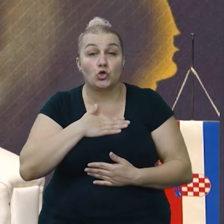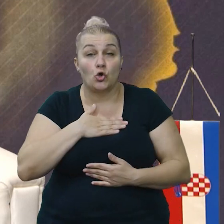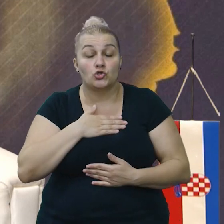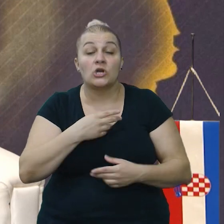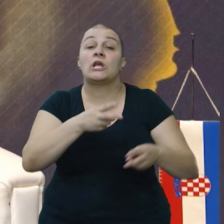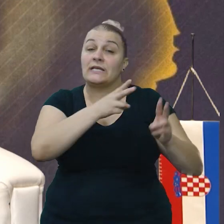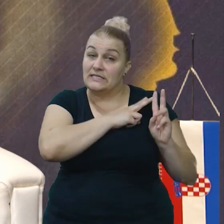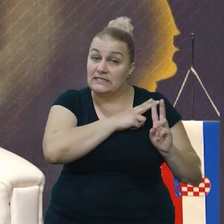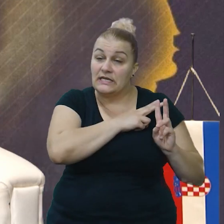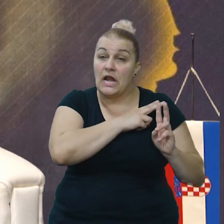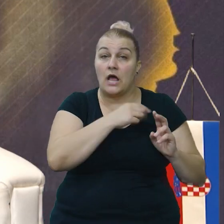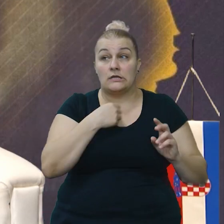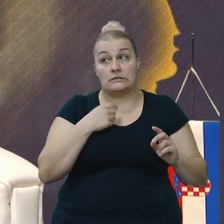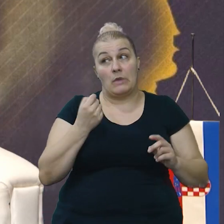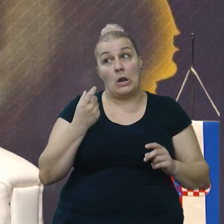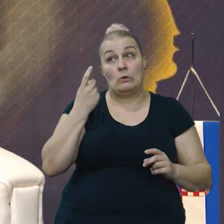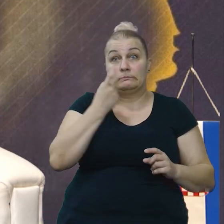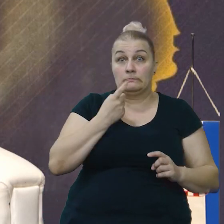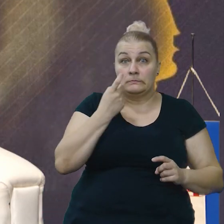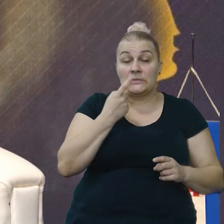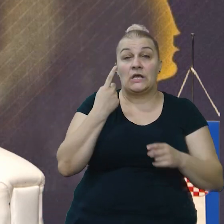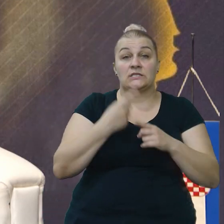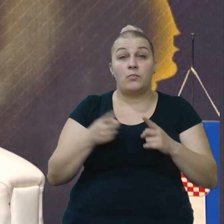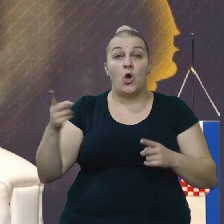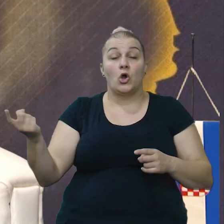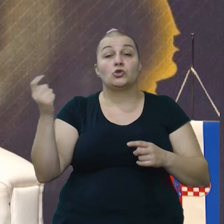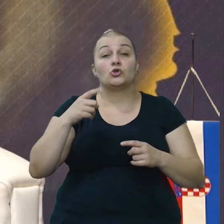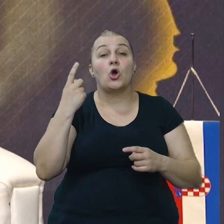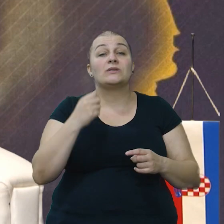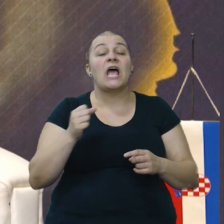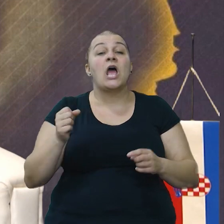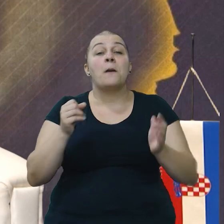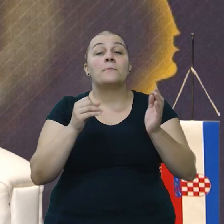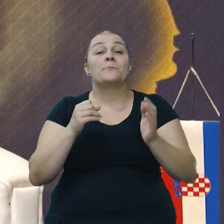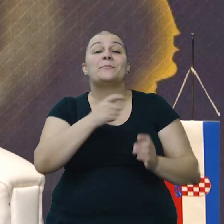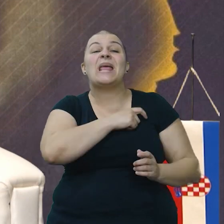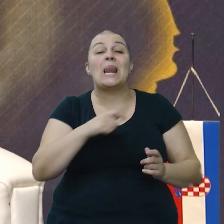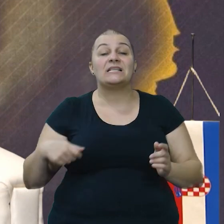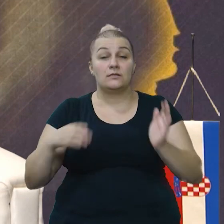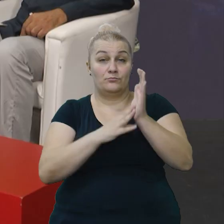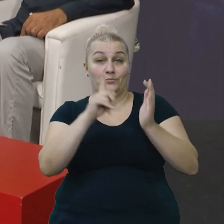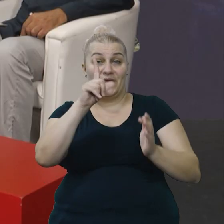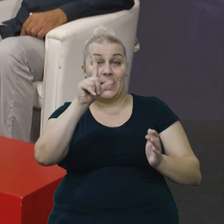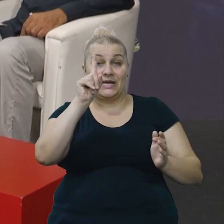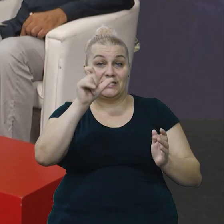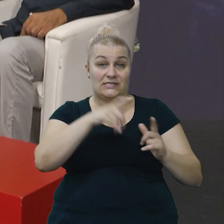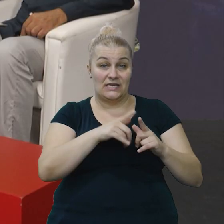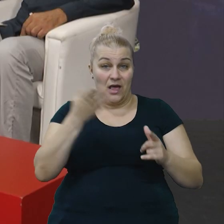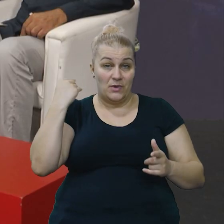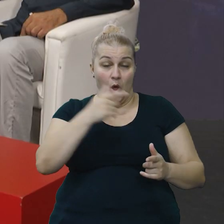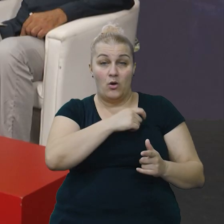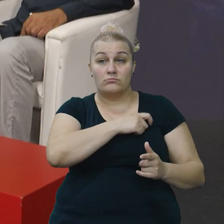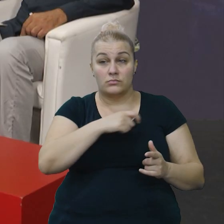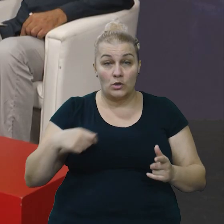Istina, ja sam bio skeptik, jer on dolazi iz milicije, koji je pa i